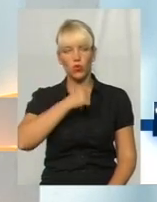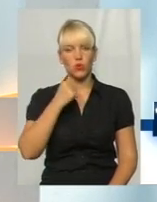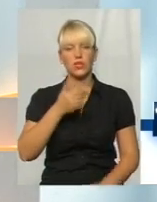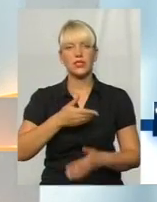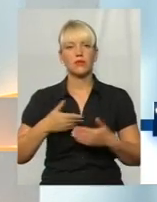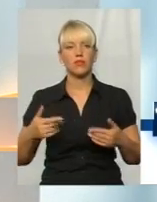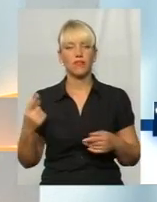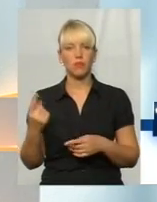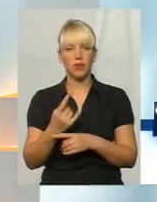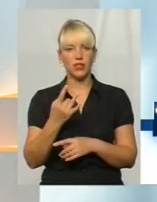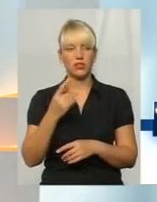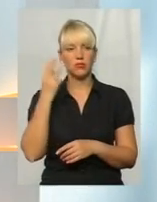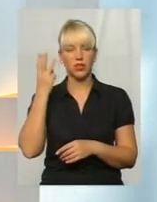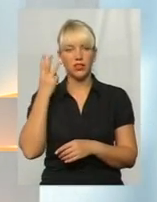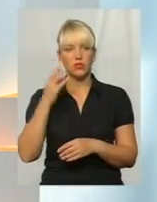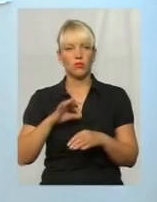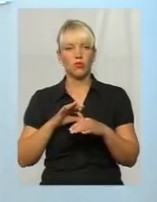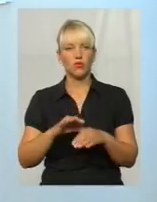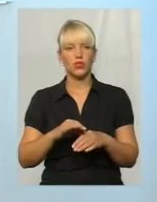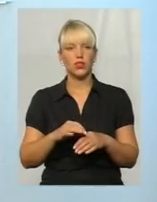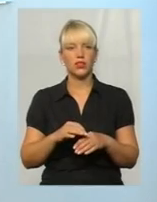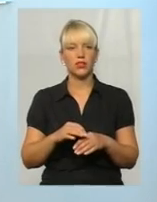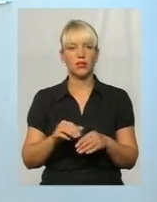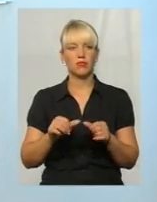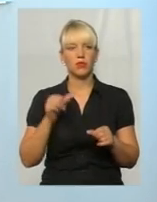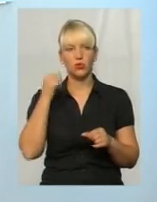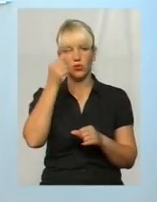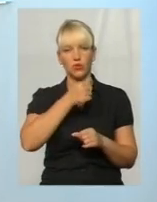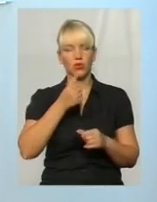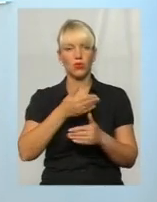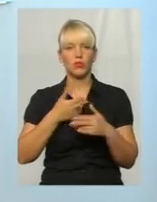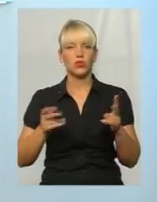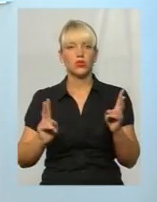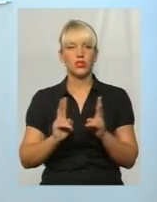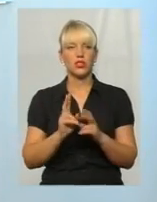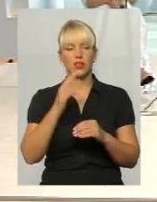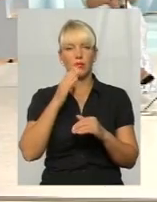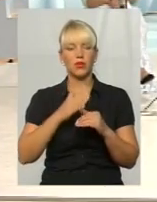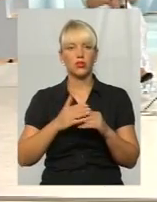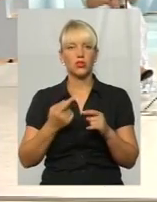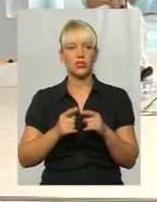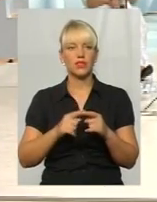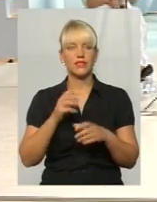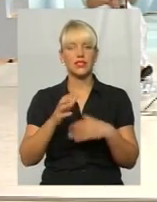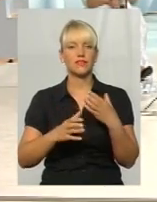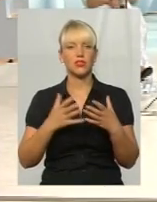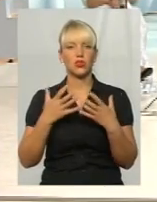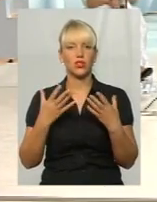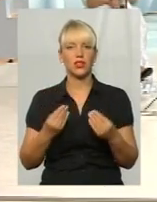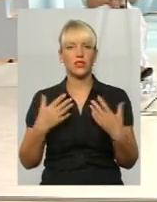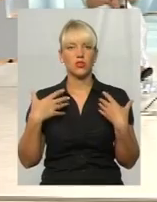ми перше в Хмельницькому проводили акції. Власне, минулого року ми зустрічалися в цій студії напередодні так само в Сусіднього дня здоров'я,